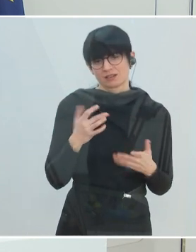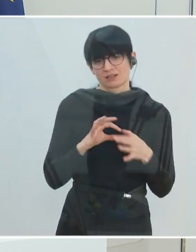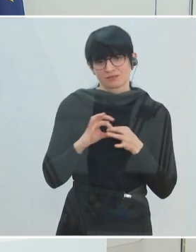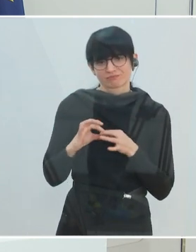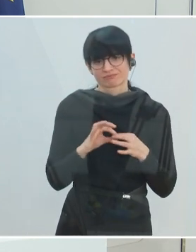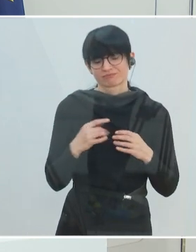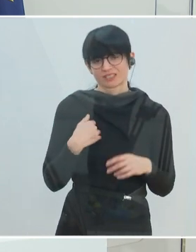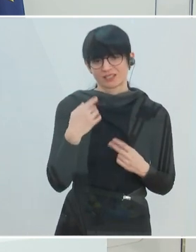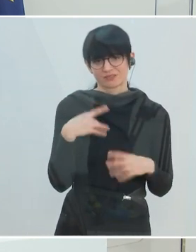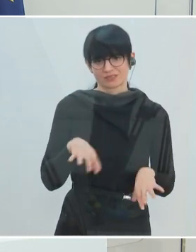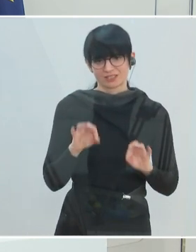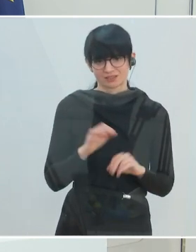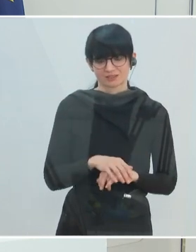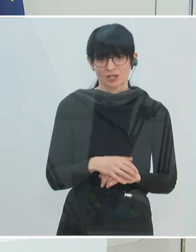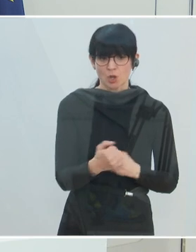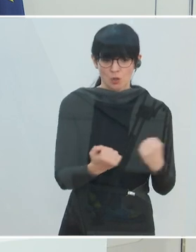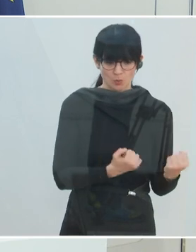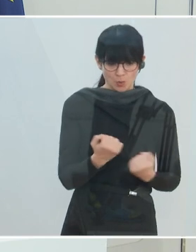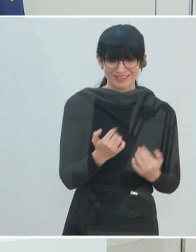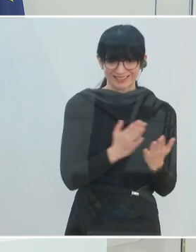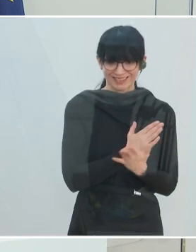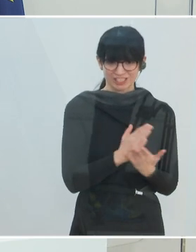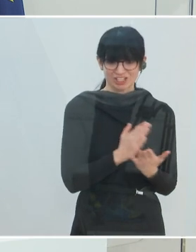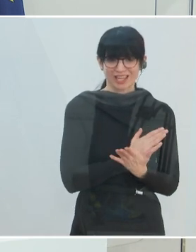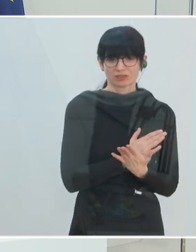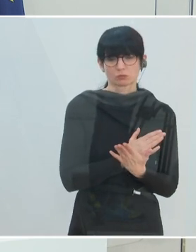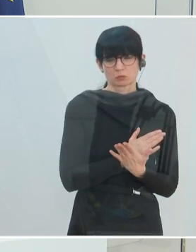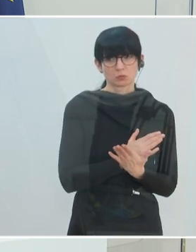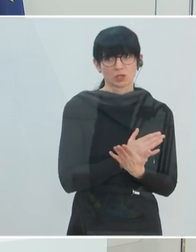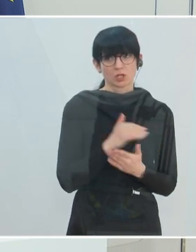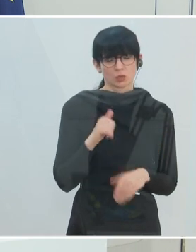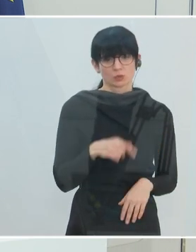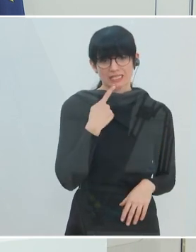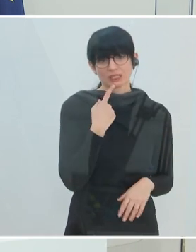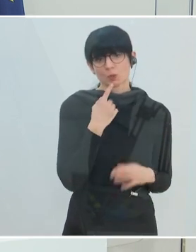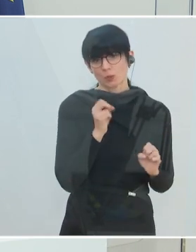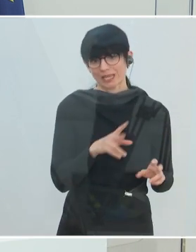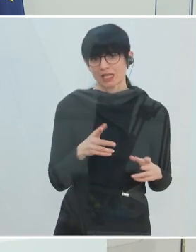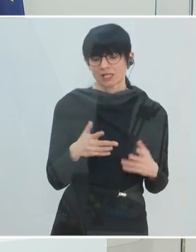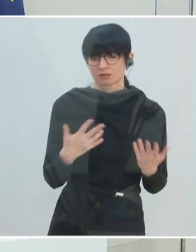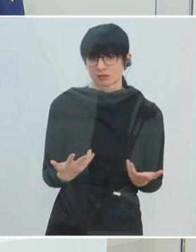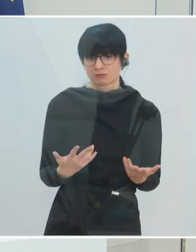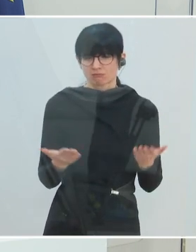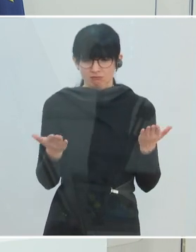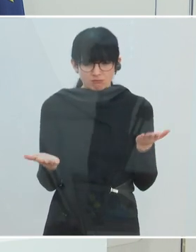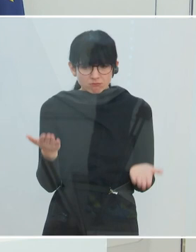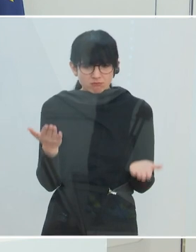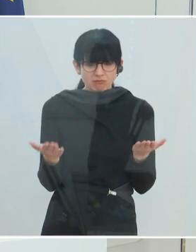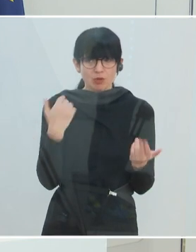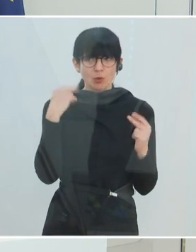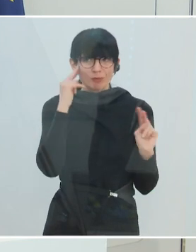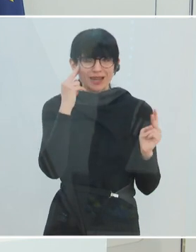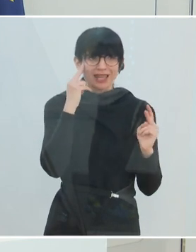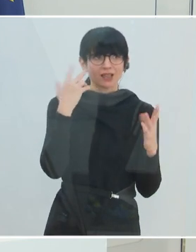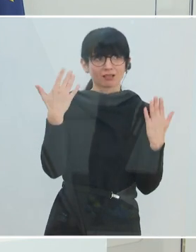der Politik, der Handelnden in unserem Land, dann zu sagen, so nach Abwägung all dessen, was ich jetzt